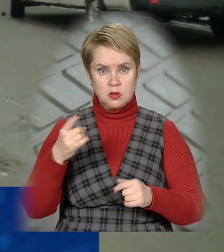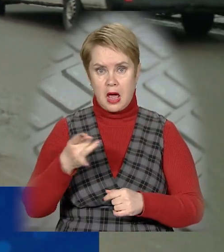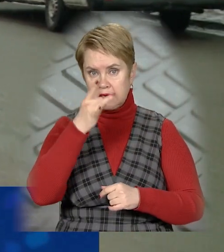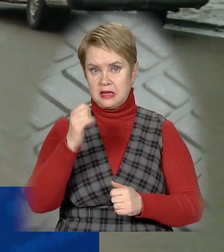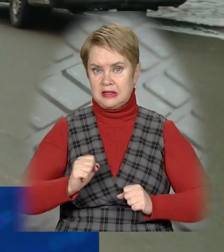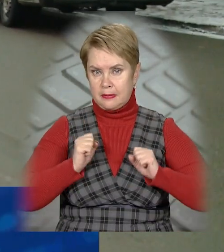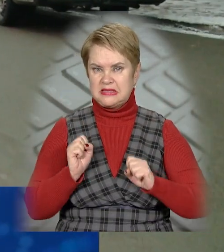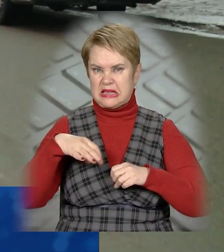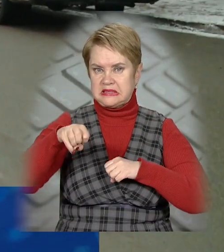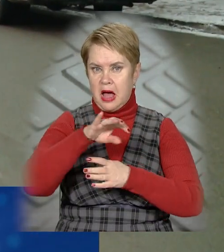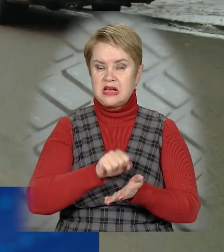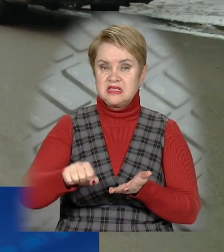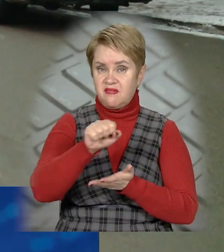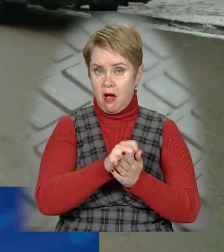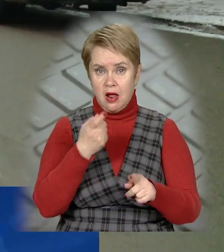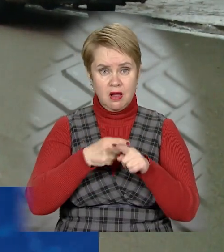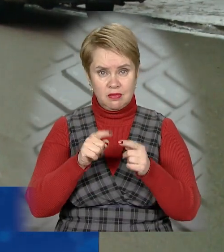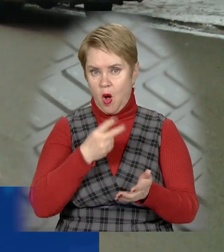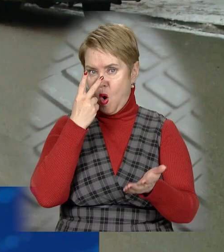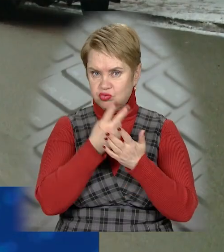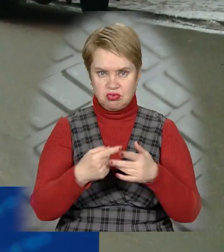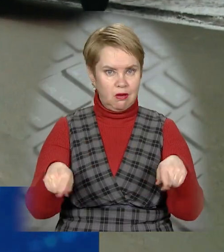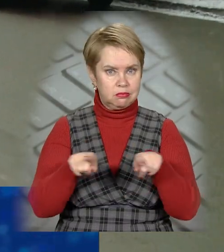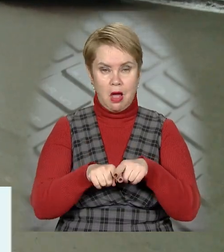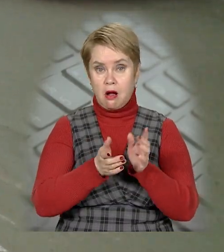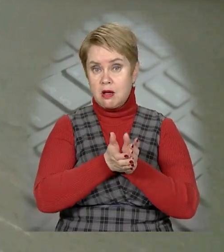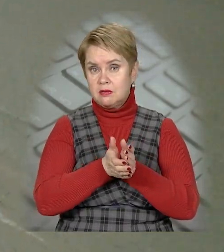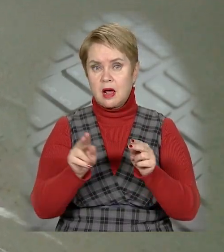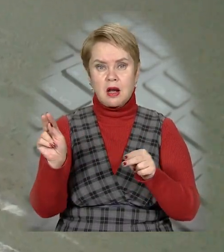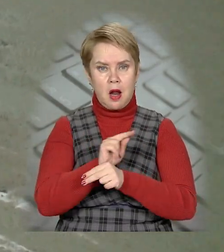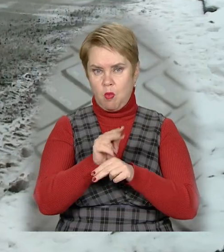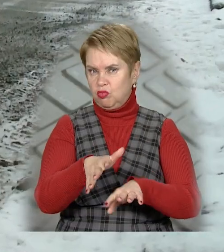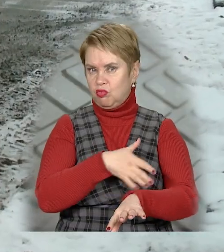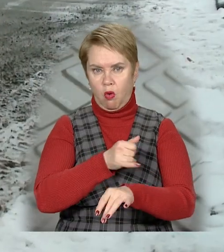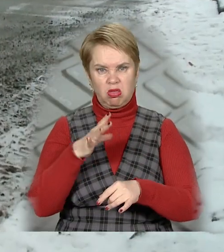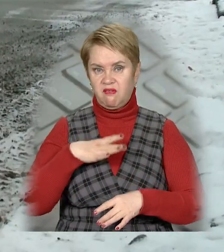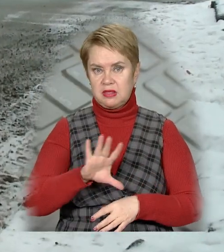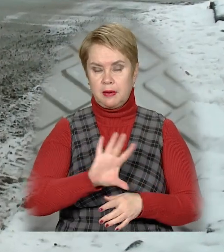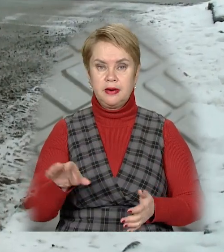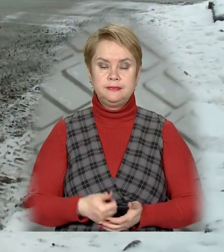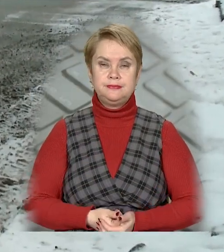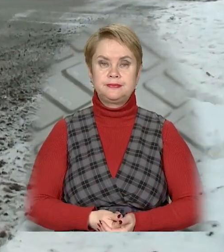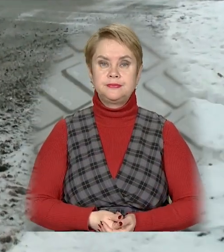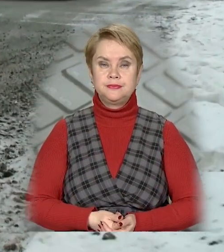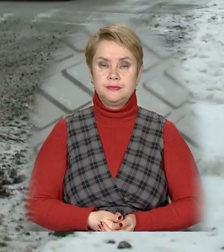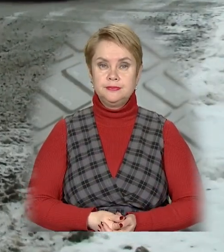його неодноразово намагалися засипати асфальтом. Та, очевидно, такий ямковий ремонт довго не витримає.